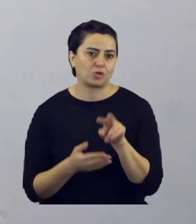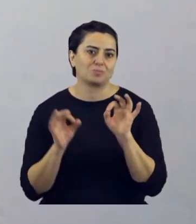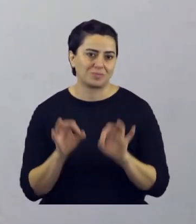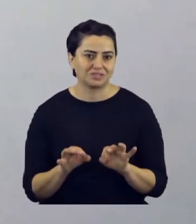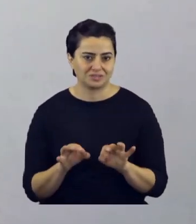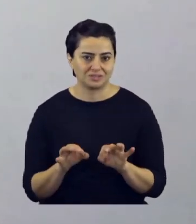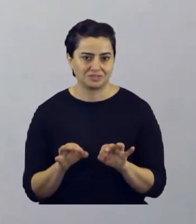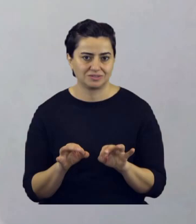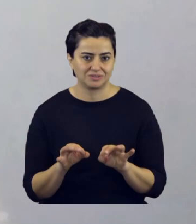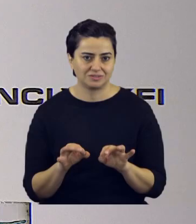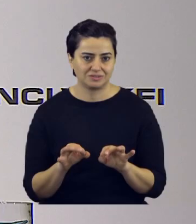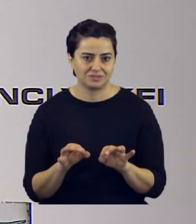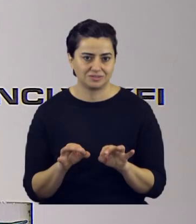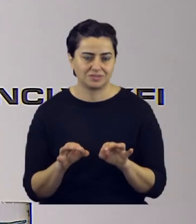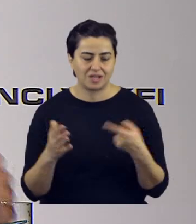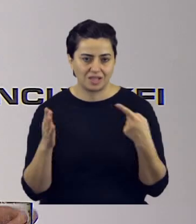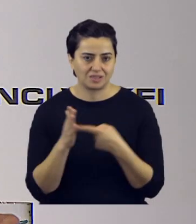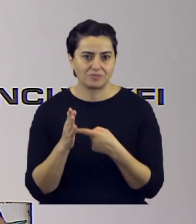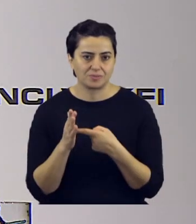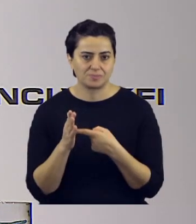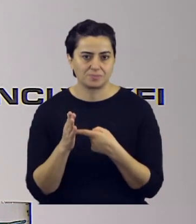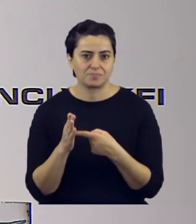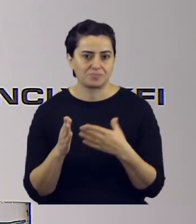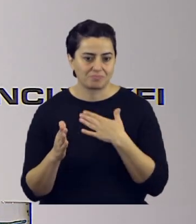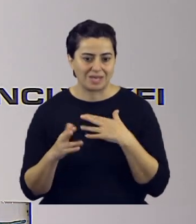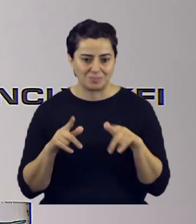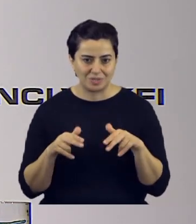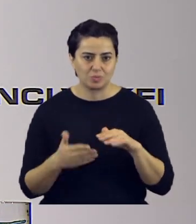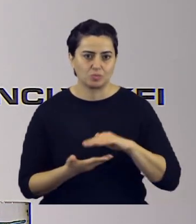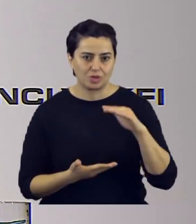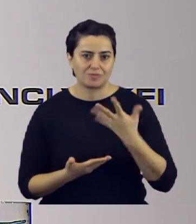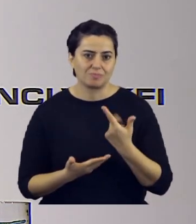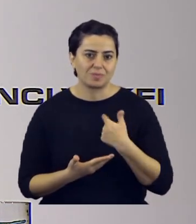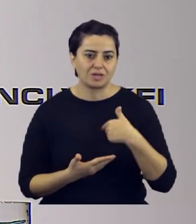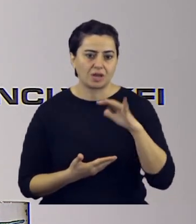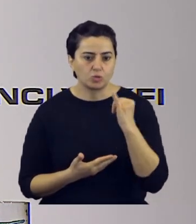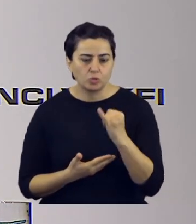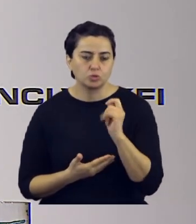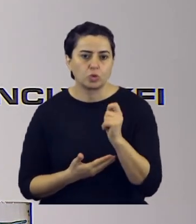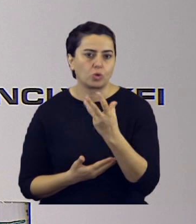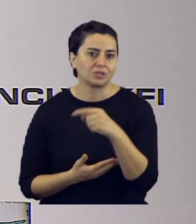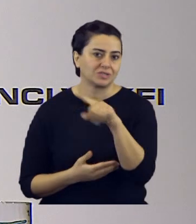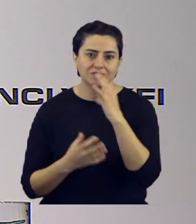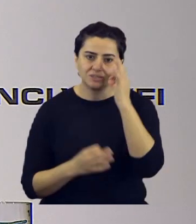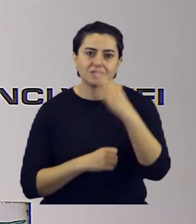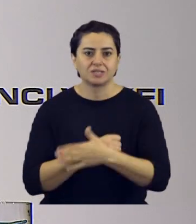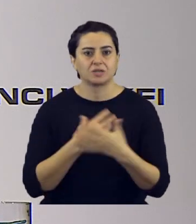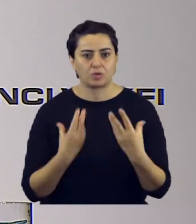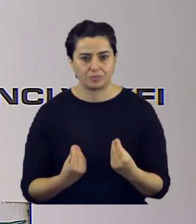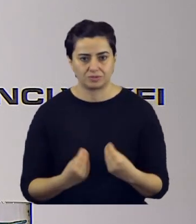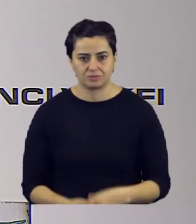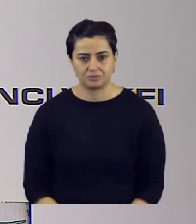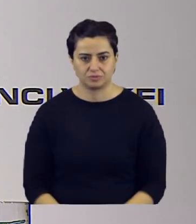çıktım aslında. Dediğim gibi amacım benim gibi büyüyen ya da benden daha kötü durumda olan insanlara yardım